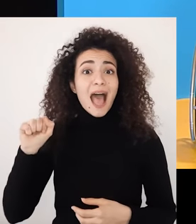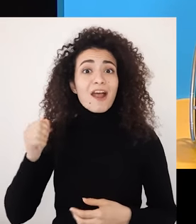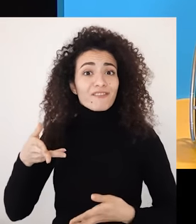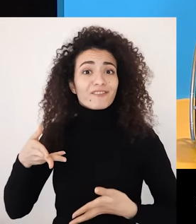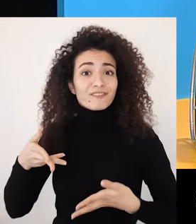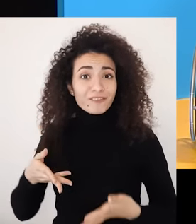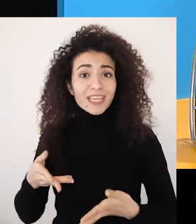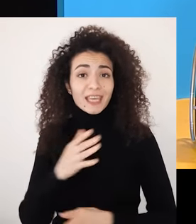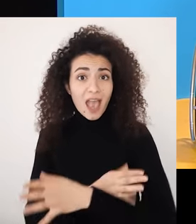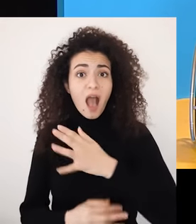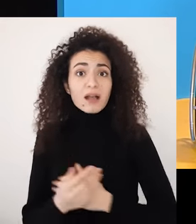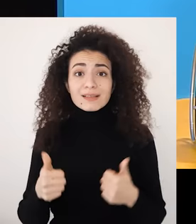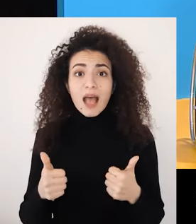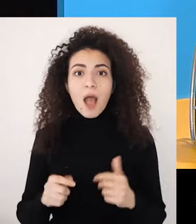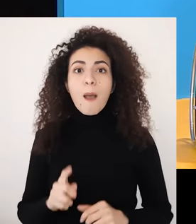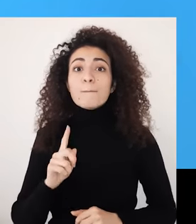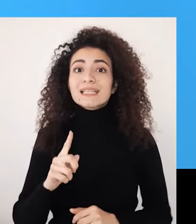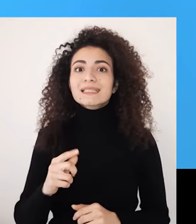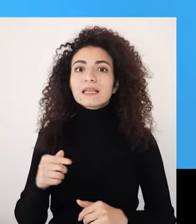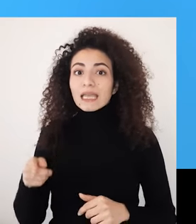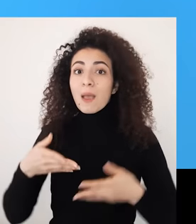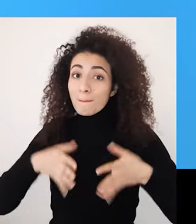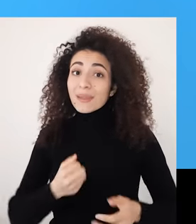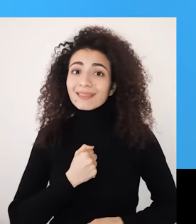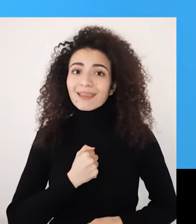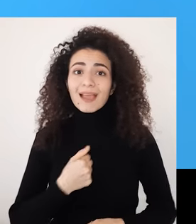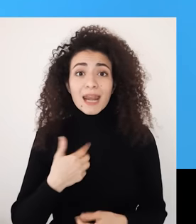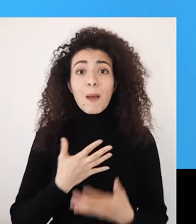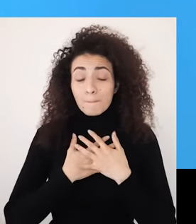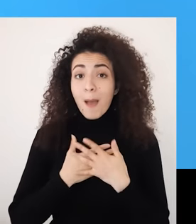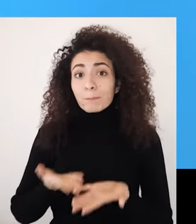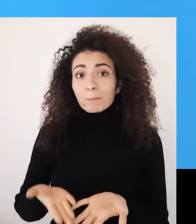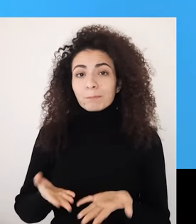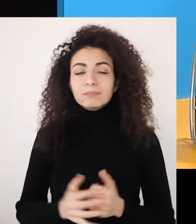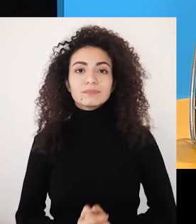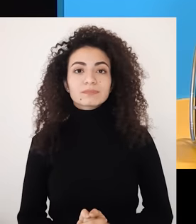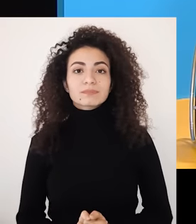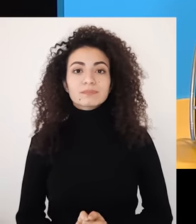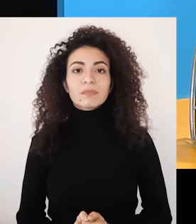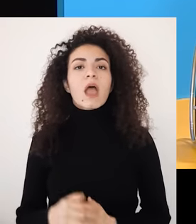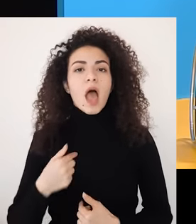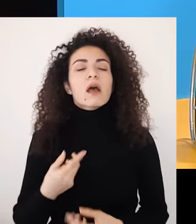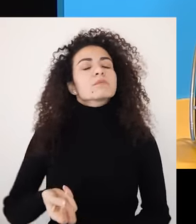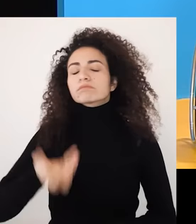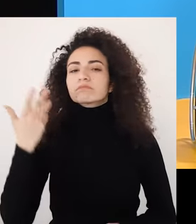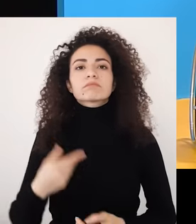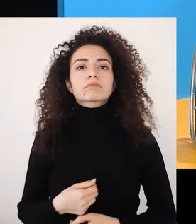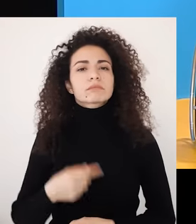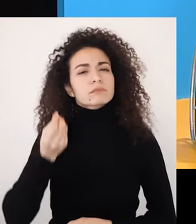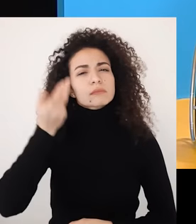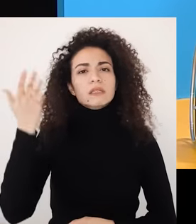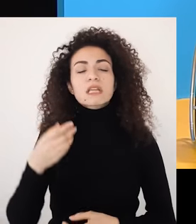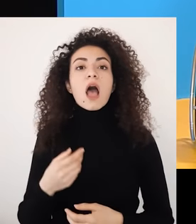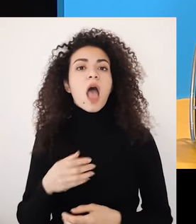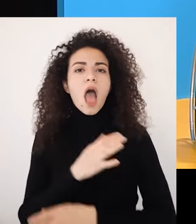صارت عايش شيء من الإنقصام الداخلي صح بنتي عندها إعاقة بس بتدلة بنتي عكل حال بالنسبة إلي